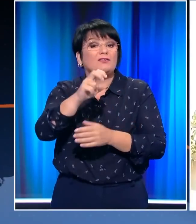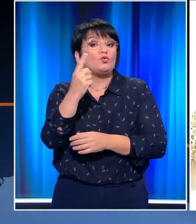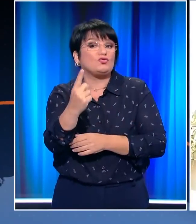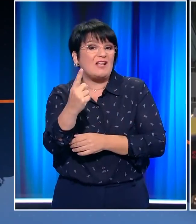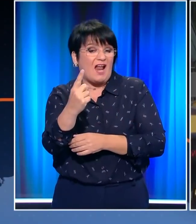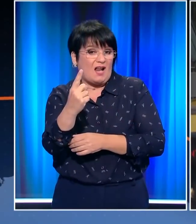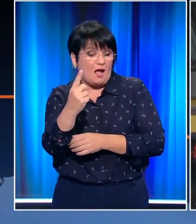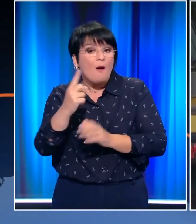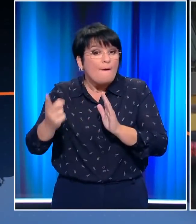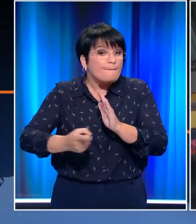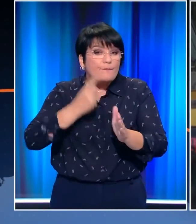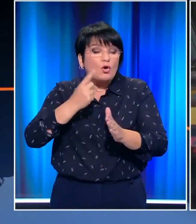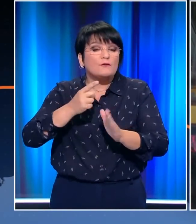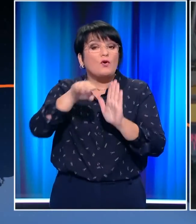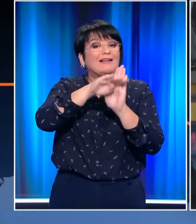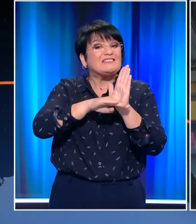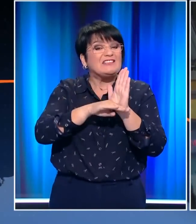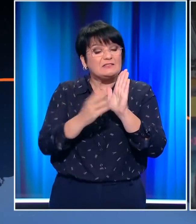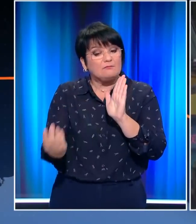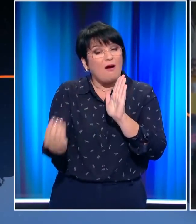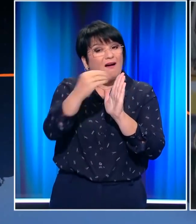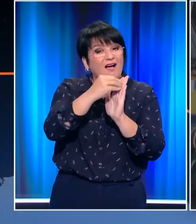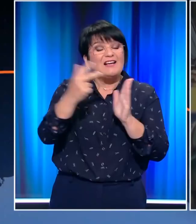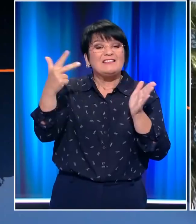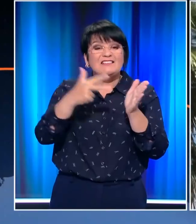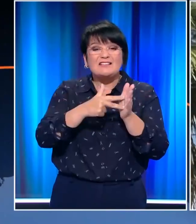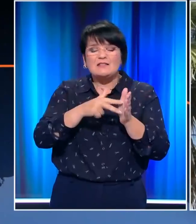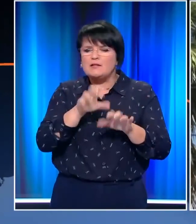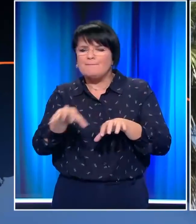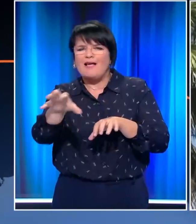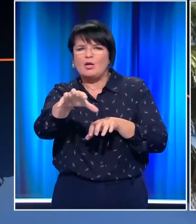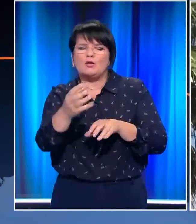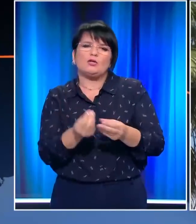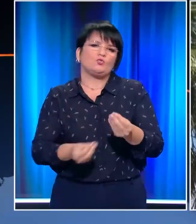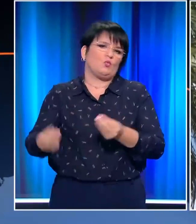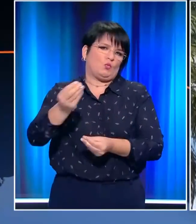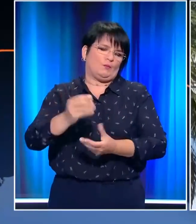ενώ για πρώτη φορά στο σύστημα θα ενταχθούν 3.000 περιοχές της χώρας.